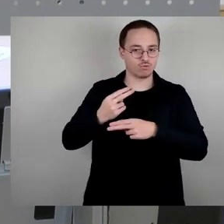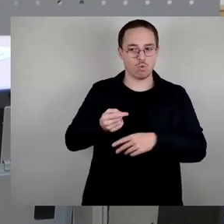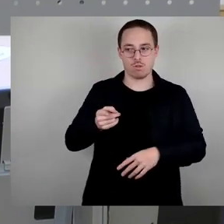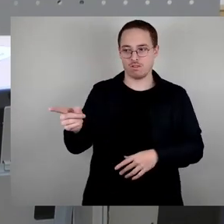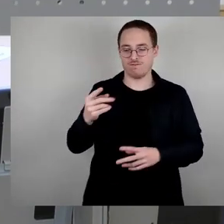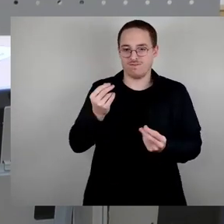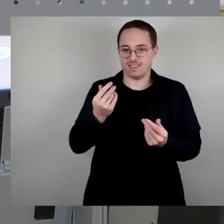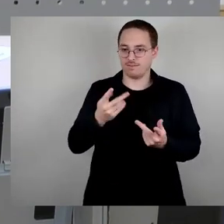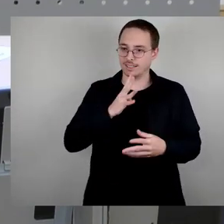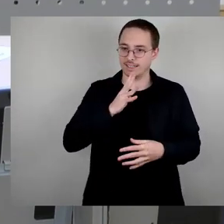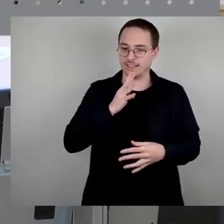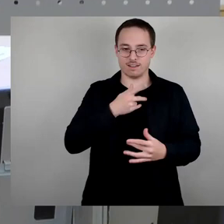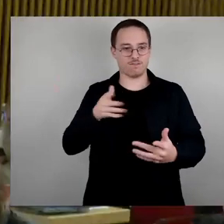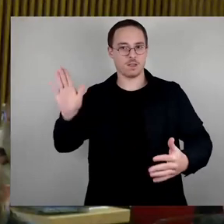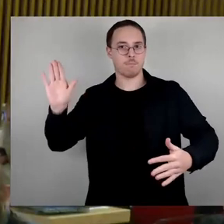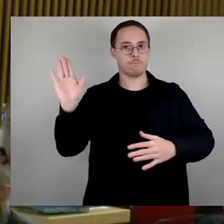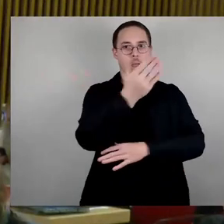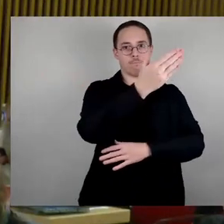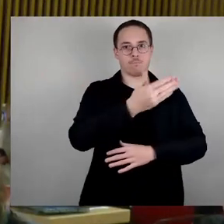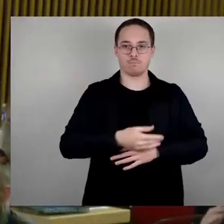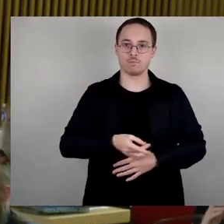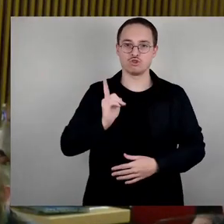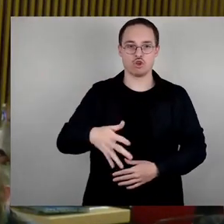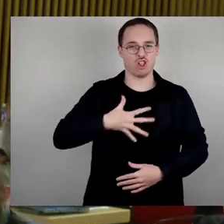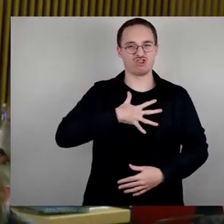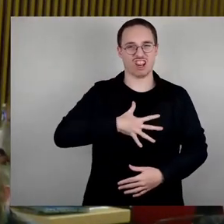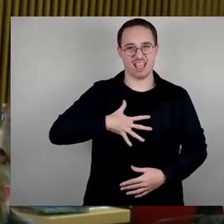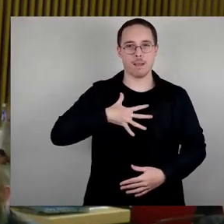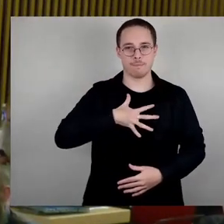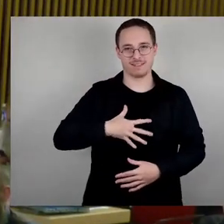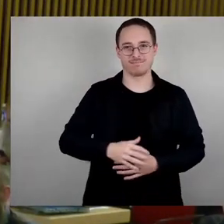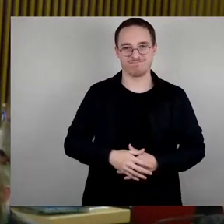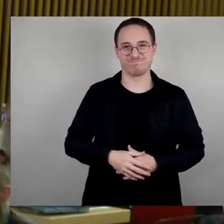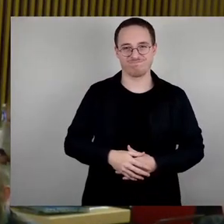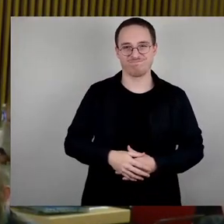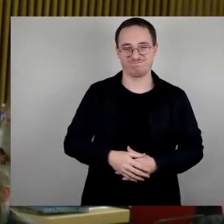Wenn sich Moskau heute eine Frage stellt, dann ist es die,